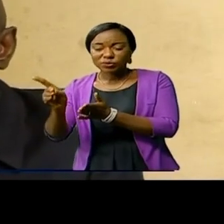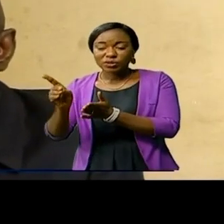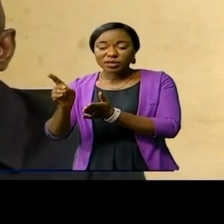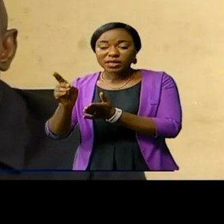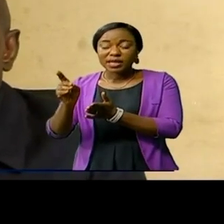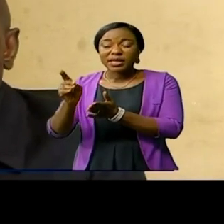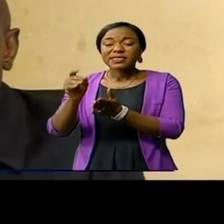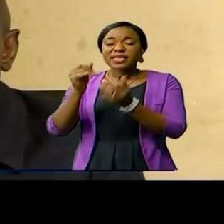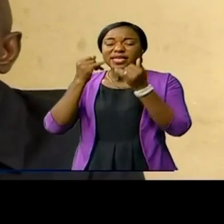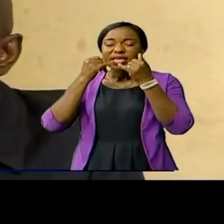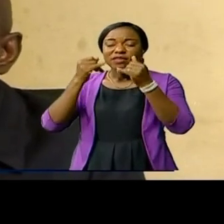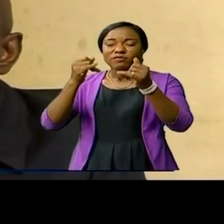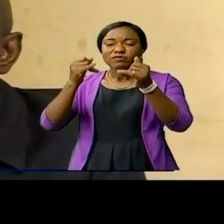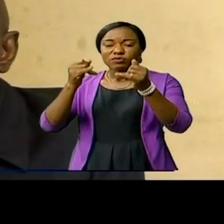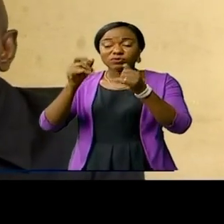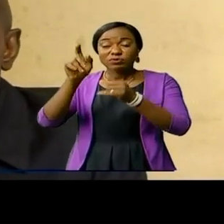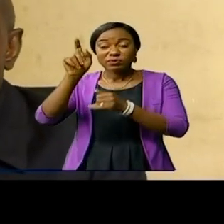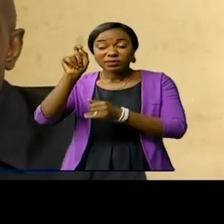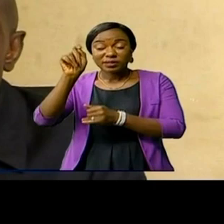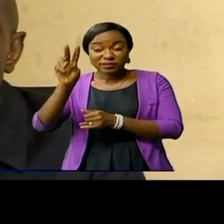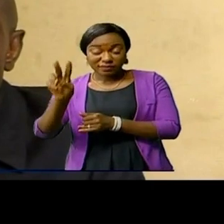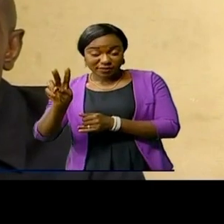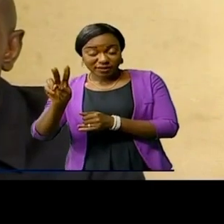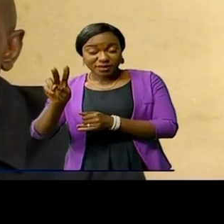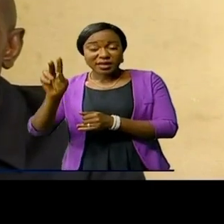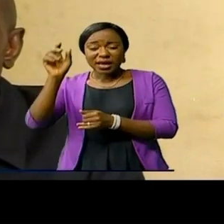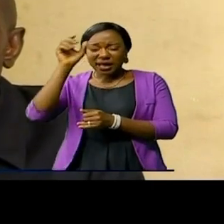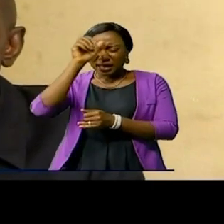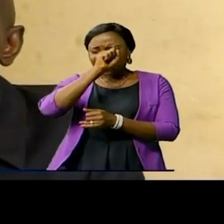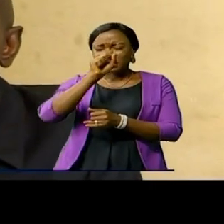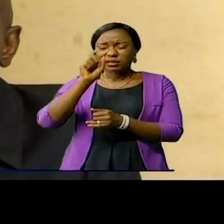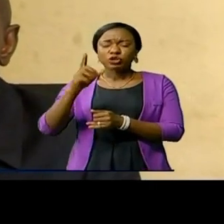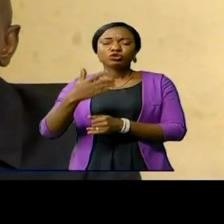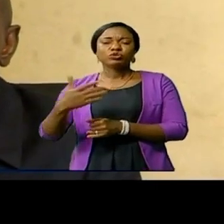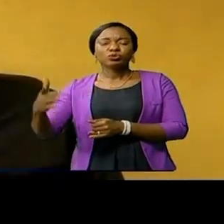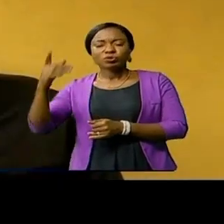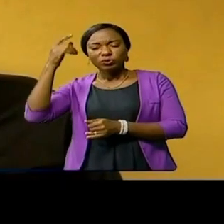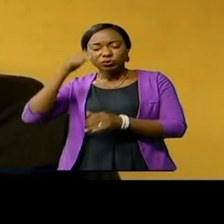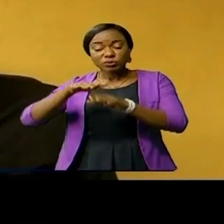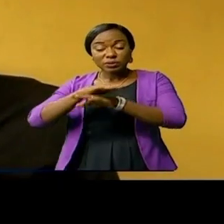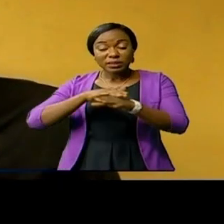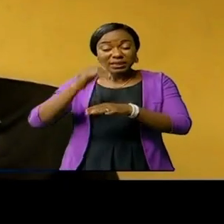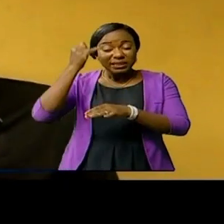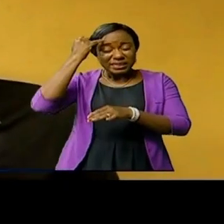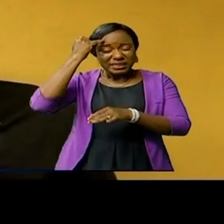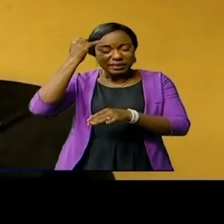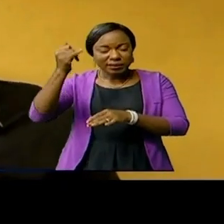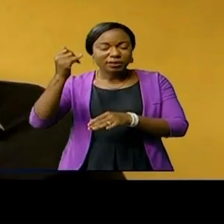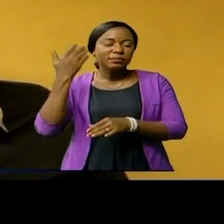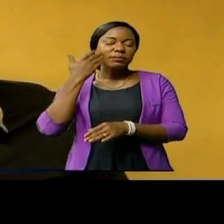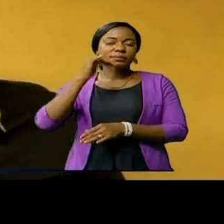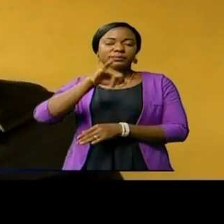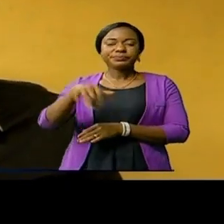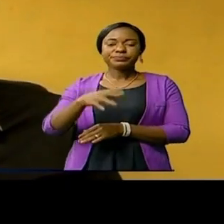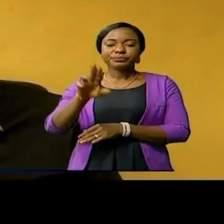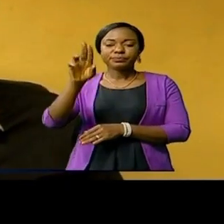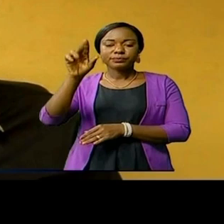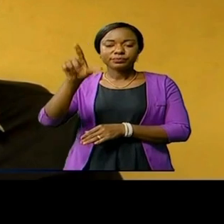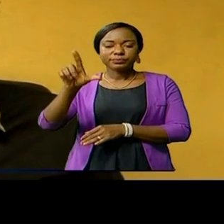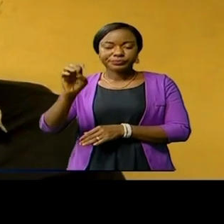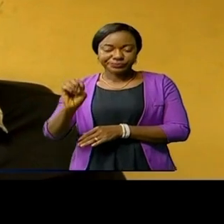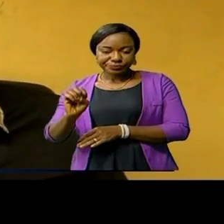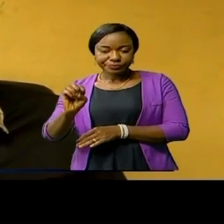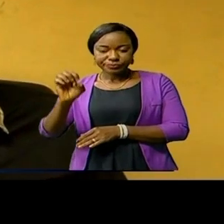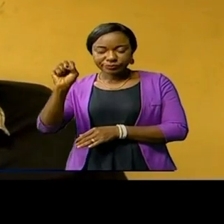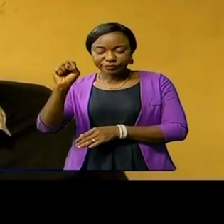chacun a retenu de quelque chose, surtout sur le plan professionnel. C'est d'abord quelqu'un qui nous a beaucoup